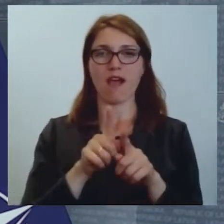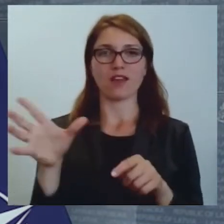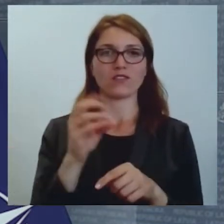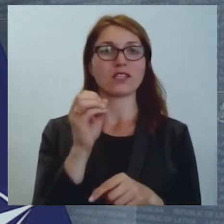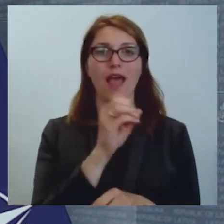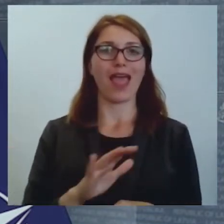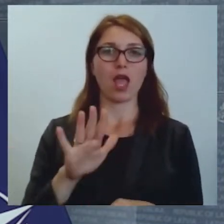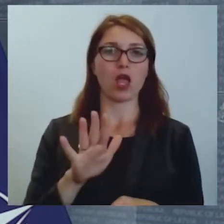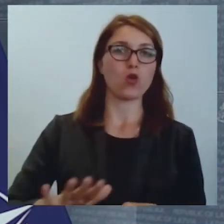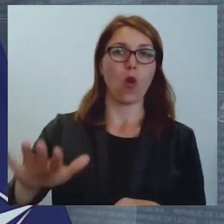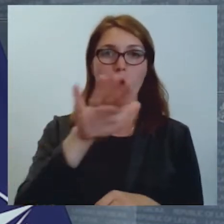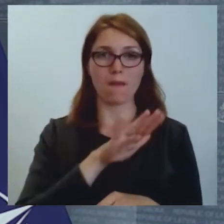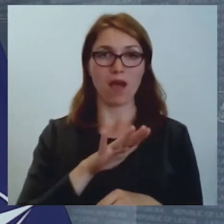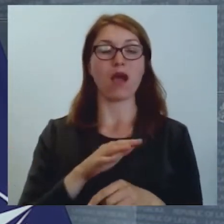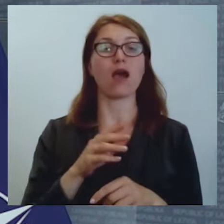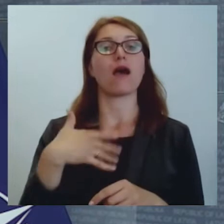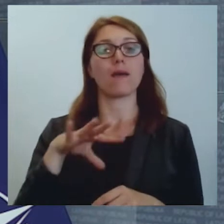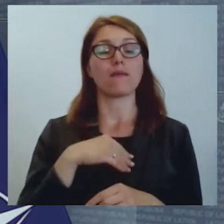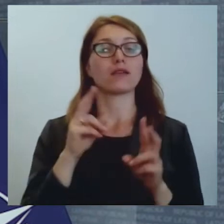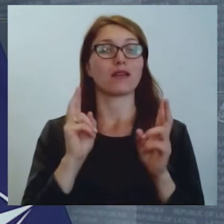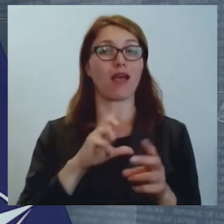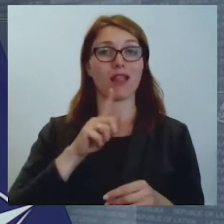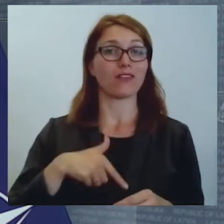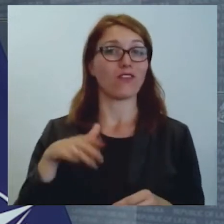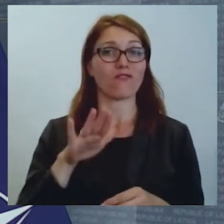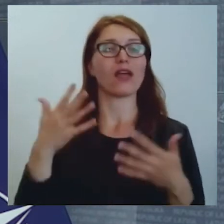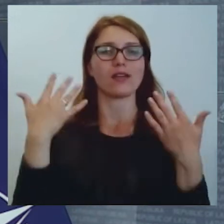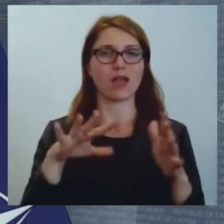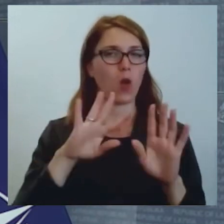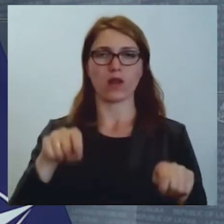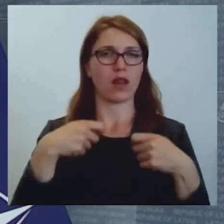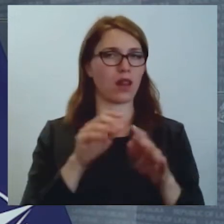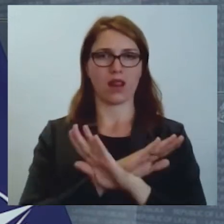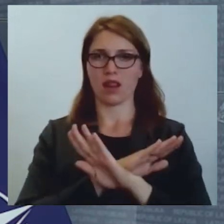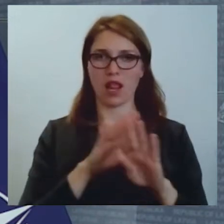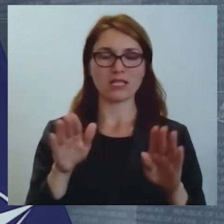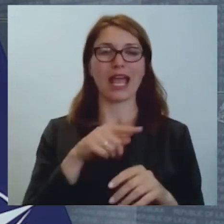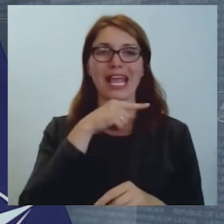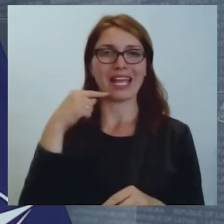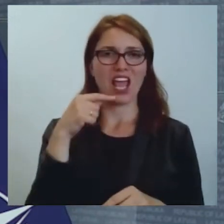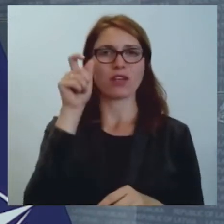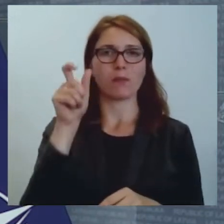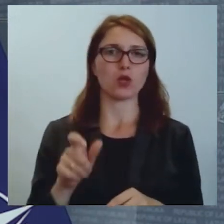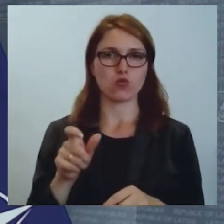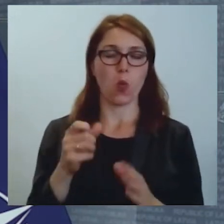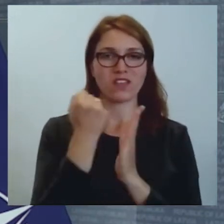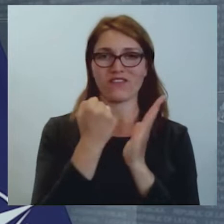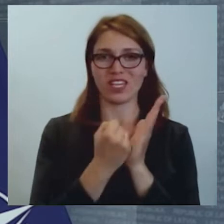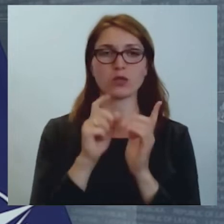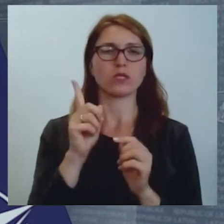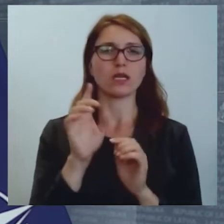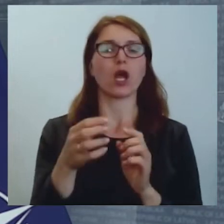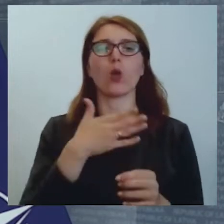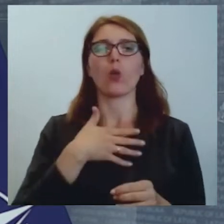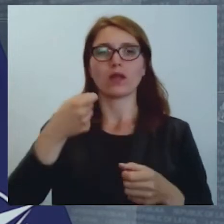Mēs kā valsts jau neizsniedzam praktiski Krievijas pilsoņiem vīzes, tikai retos izņēmumu